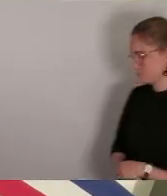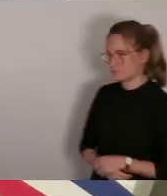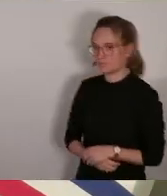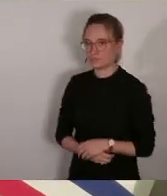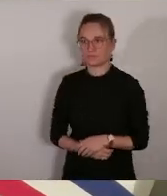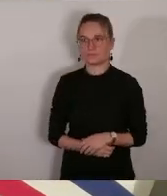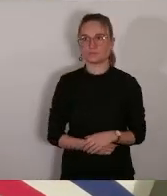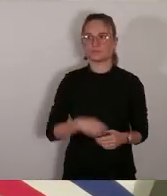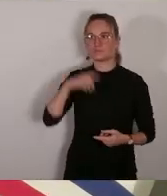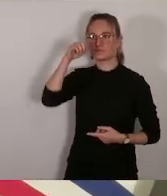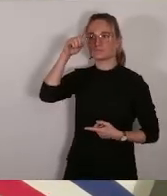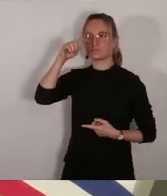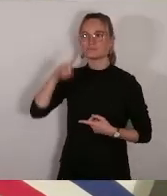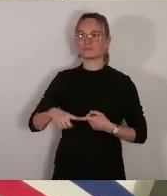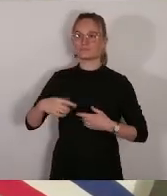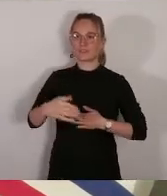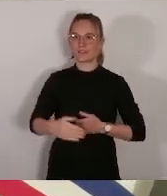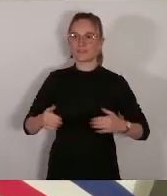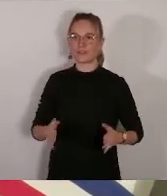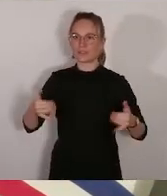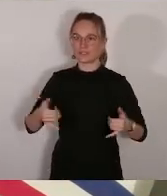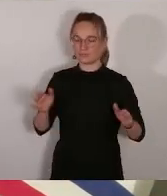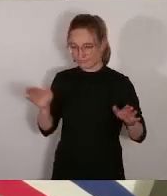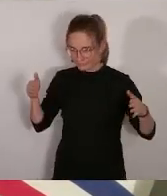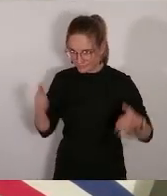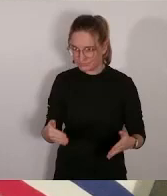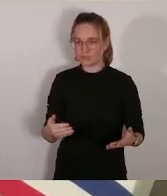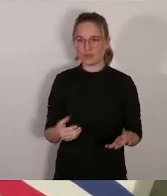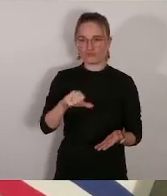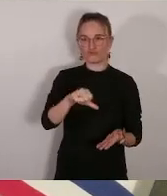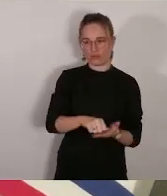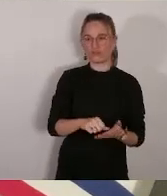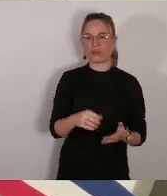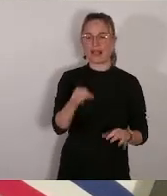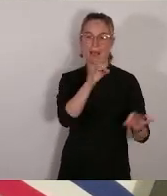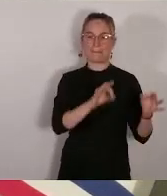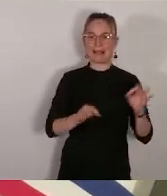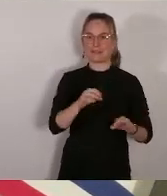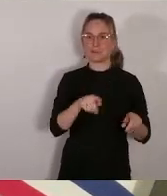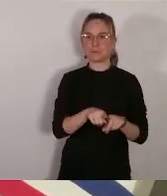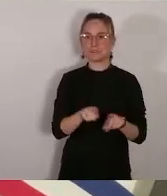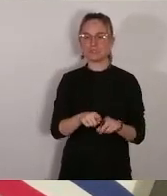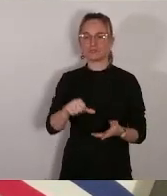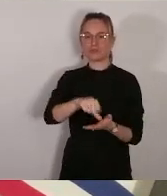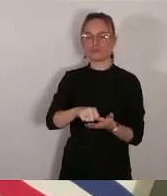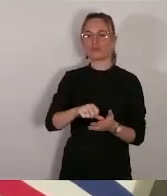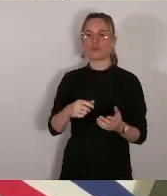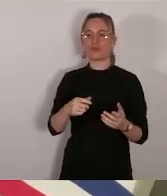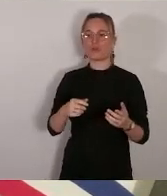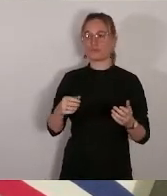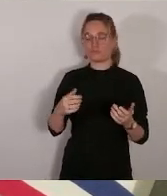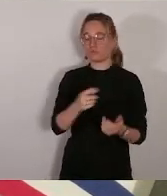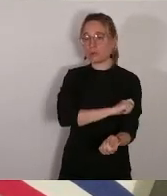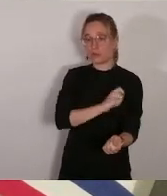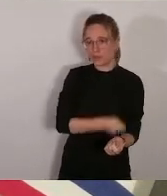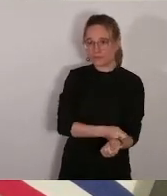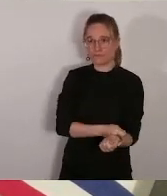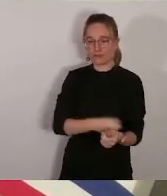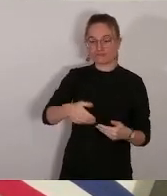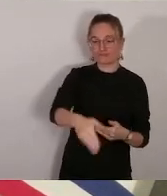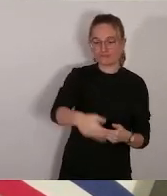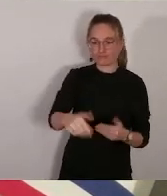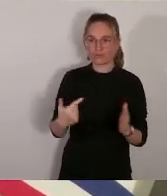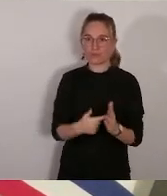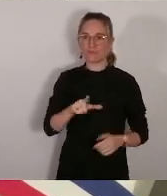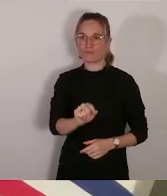l'école des abeilles et le centre sportif SCORSEC qui vont nous être livrés en 2024, et outre un volet d'investissement